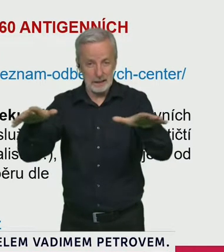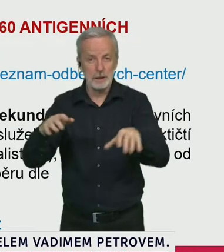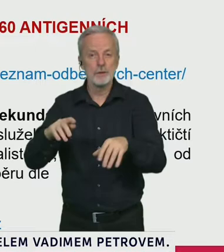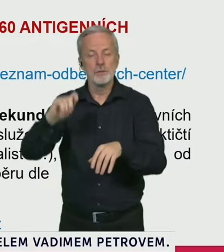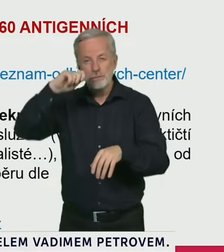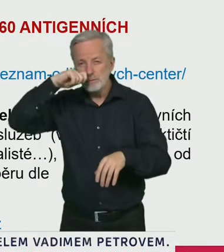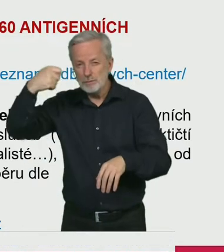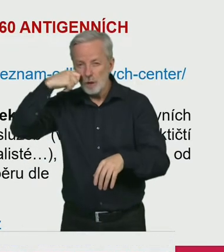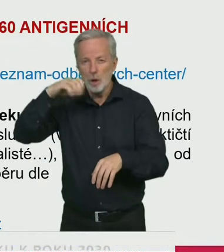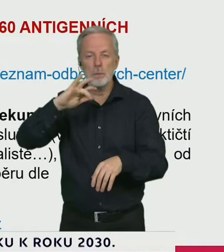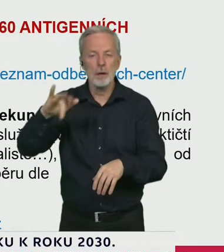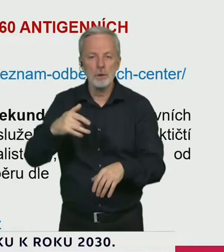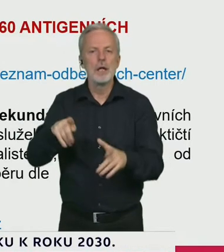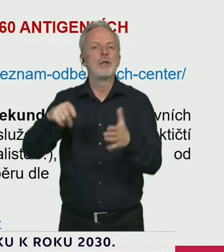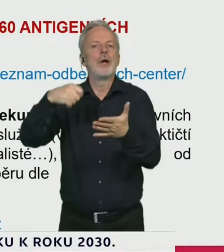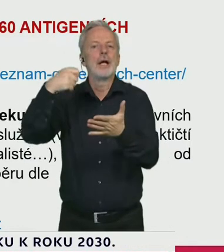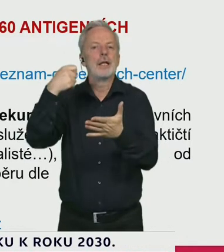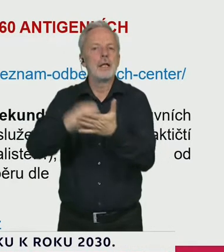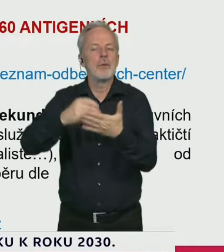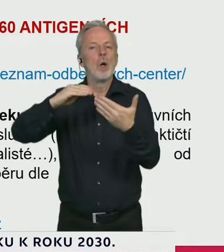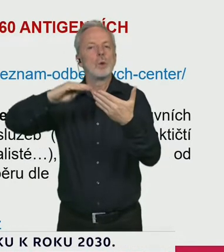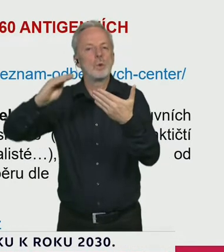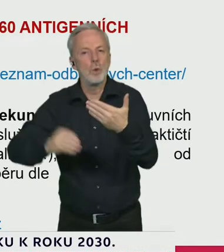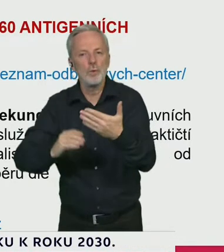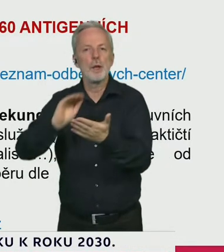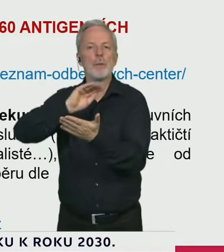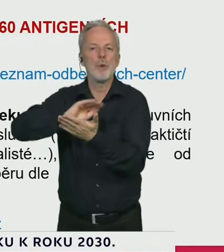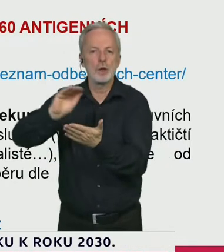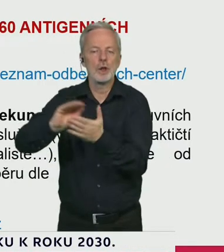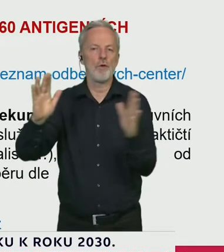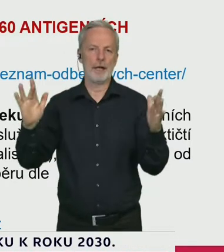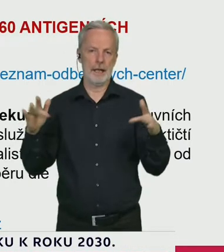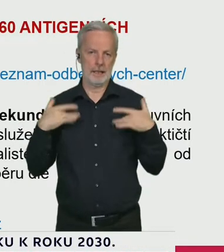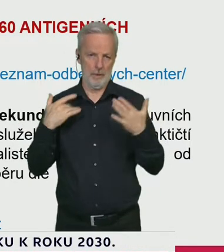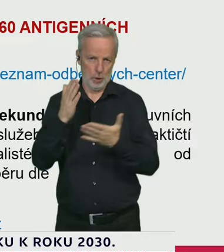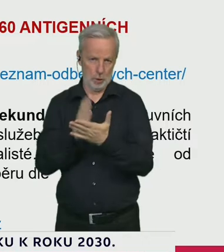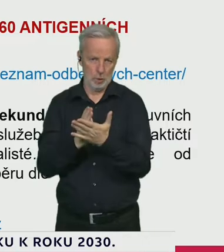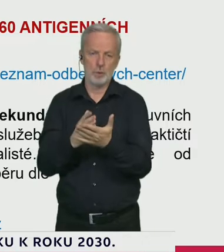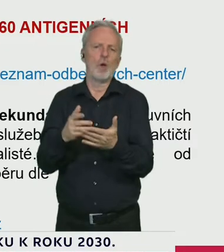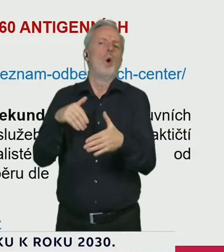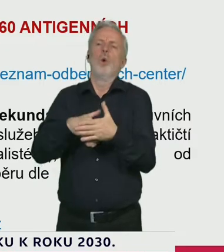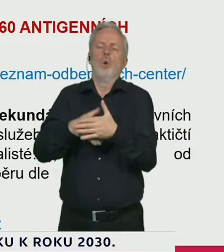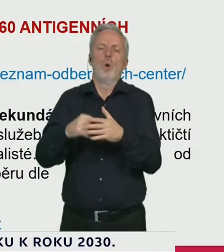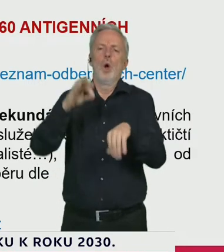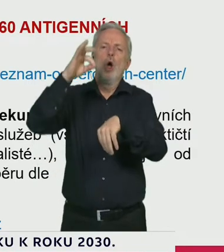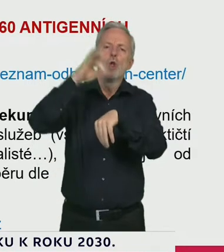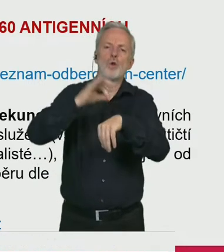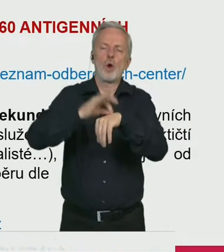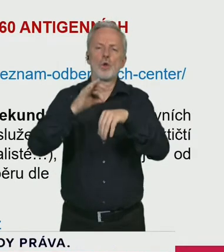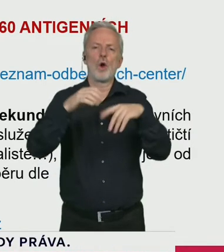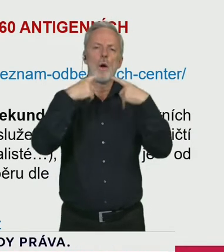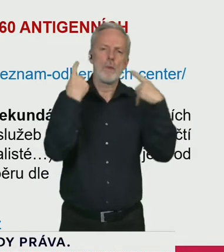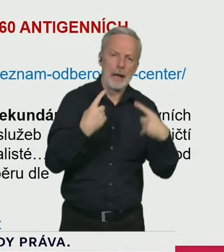smluvní poskytovatele zdravotních služeb, právě ti všeobecní praktičtí lékaři a ambulantní specialisté,